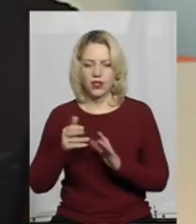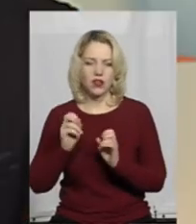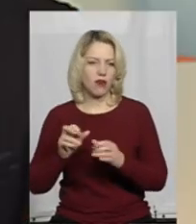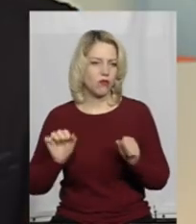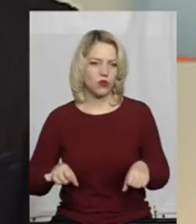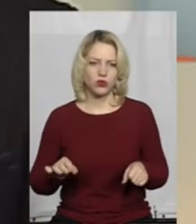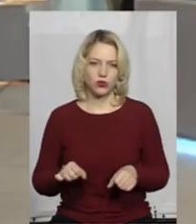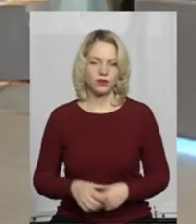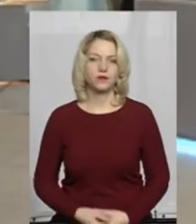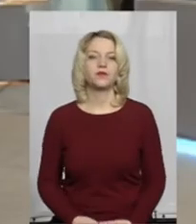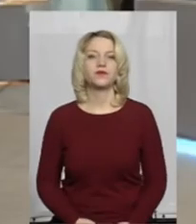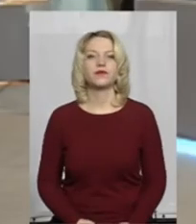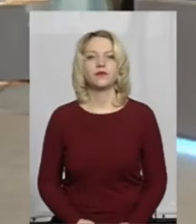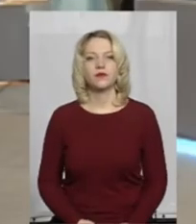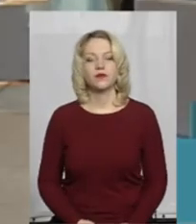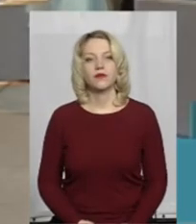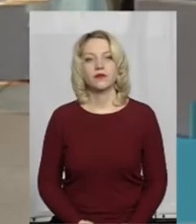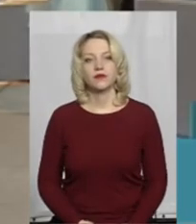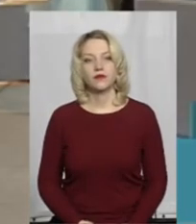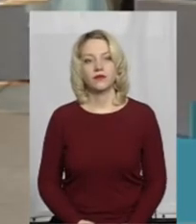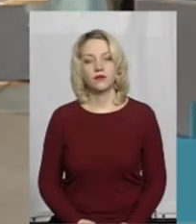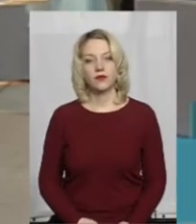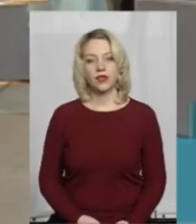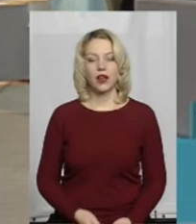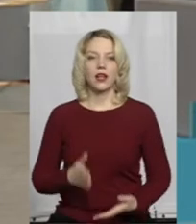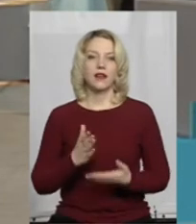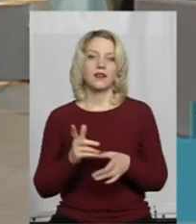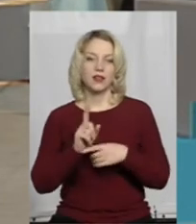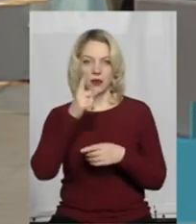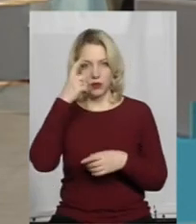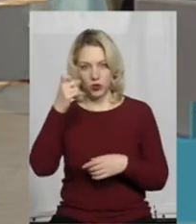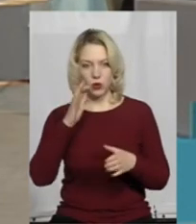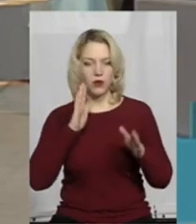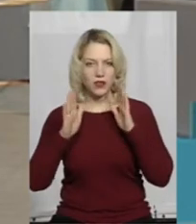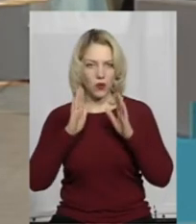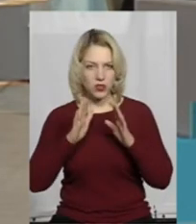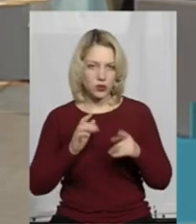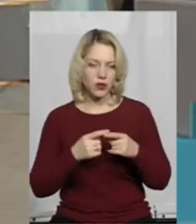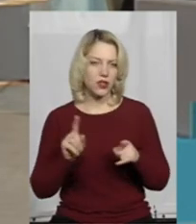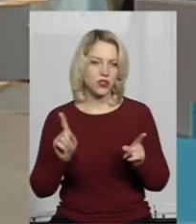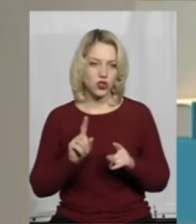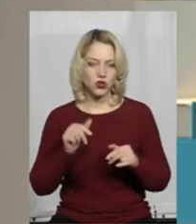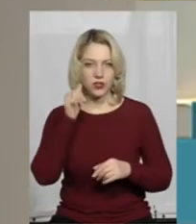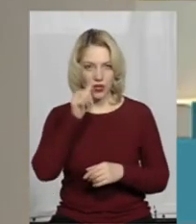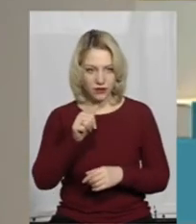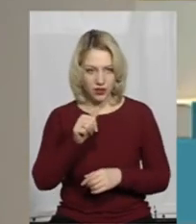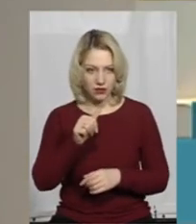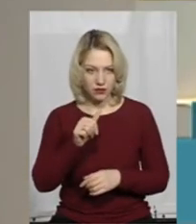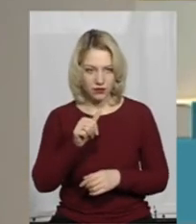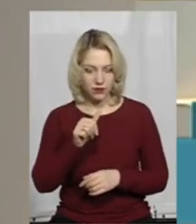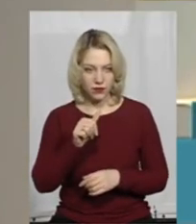звідки може. А от є таке повідомлення у соцмережі, що завтра,